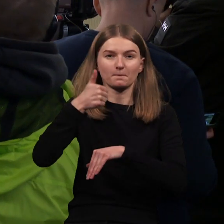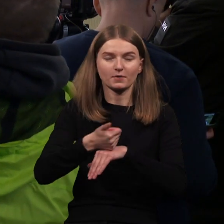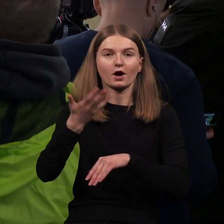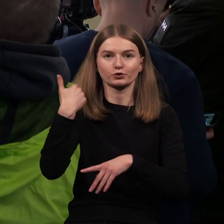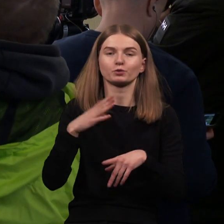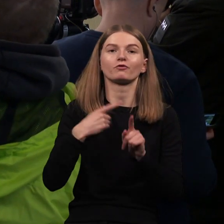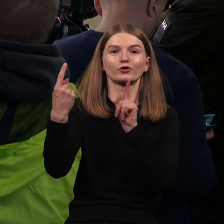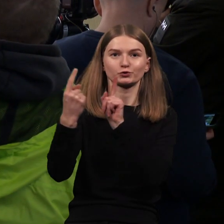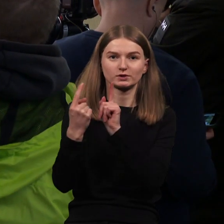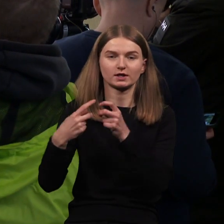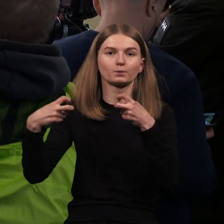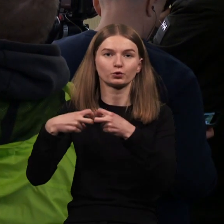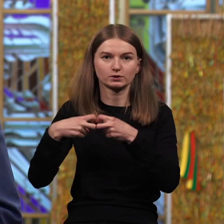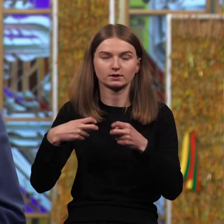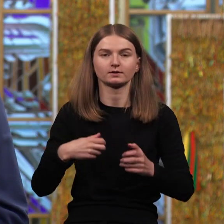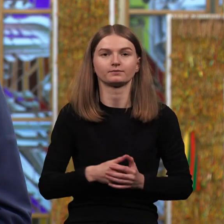buvo susitikę Biruselyje.